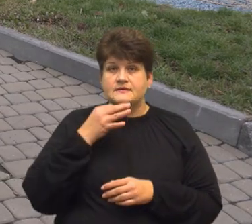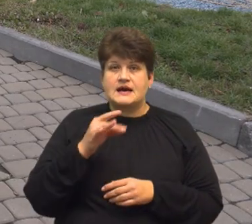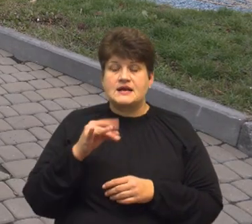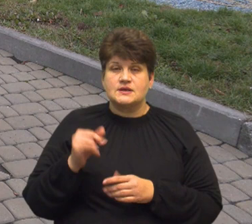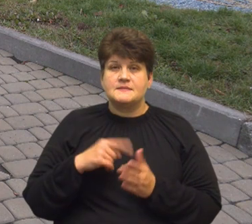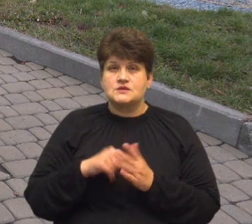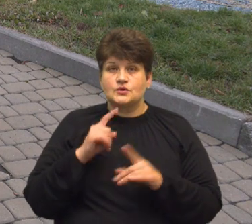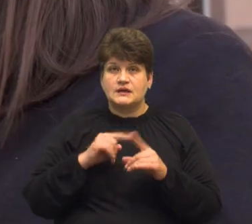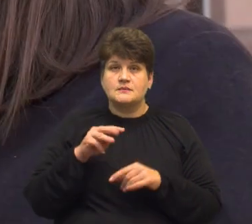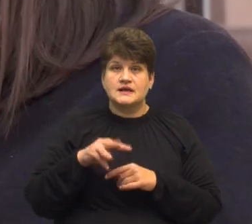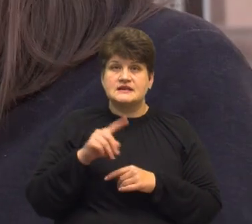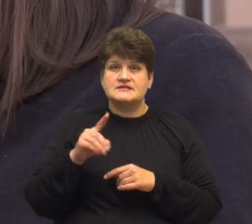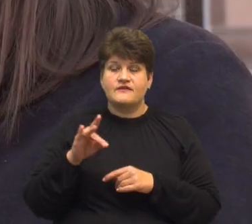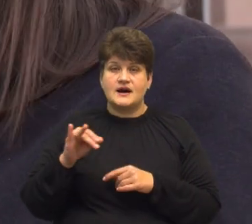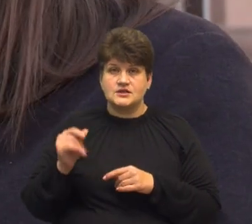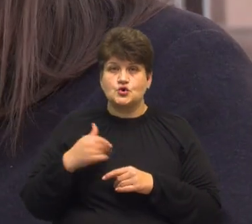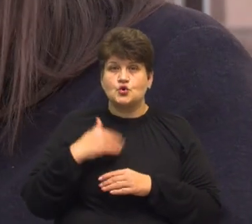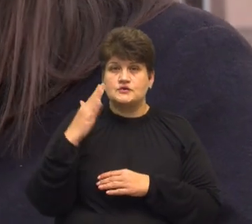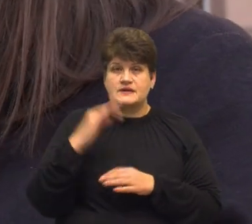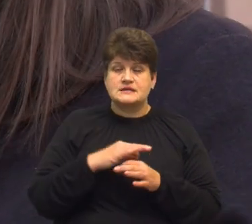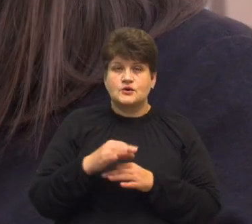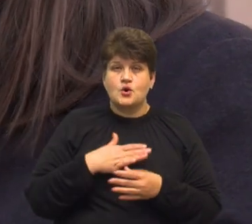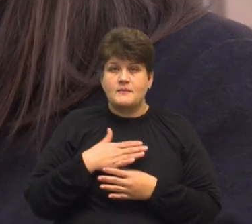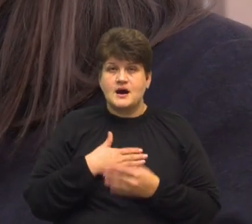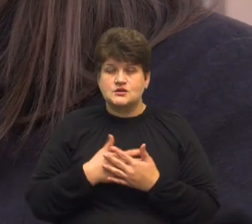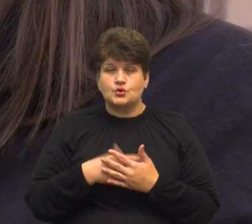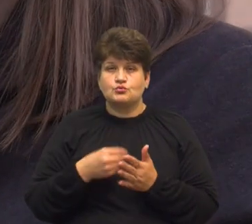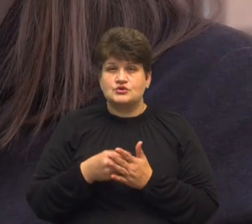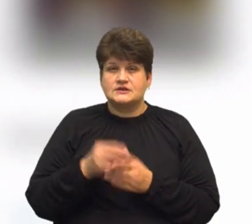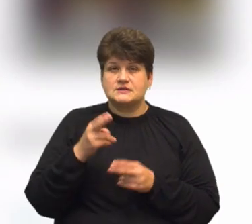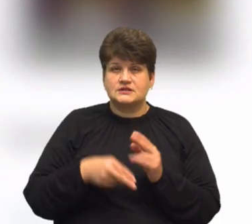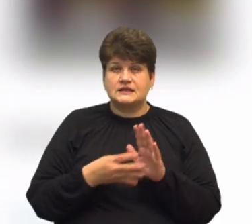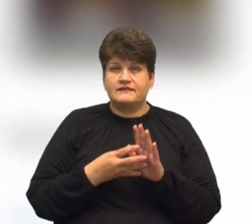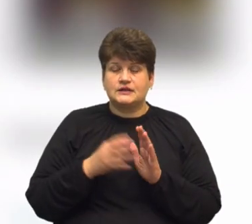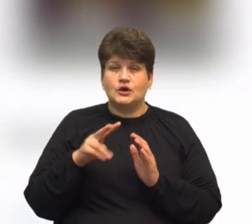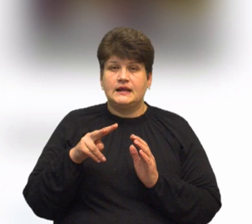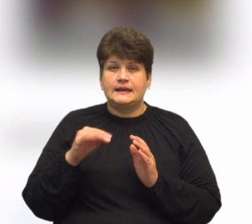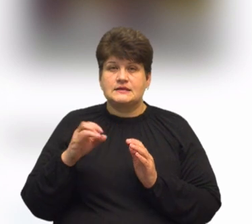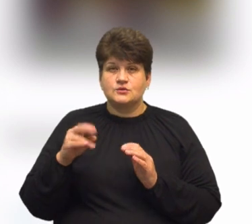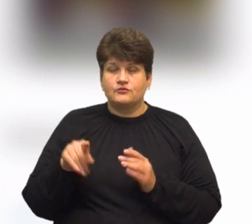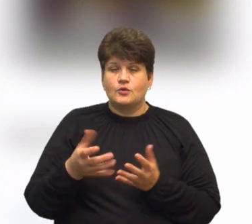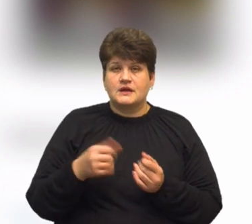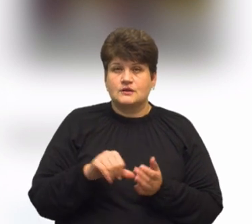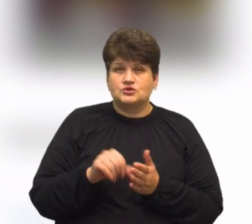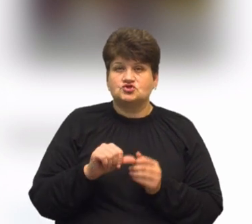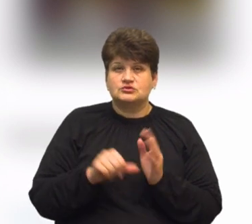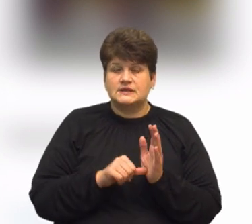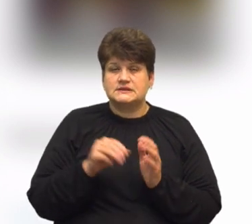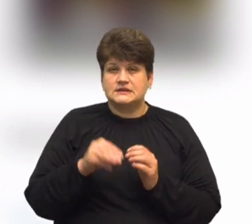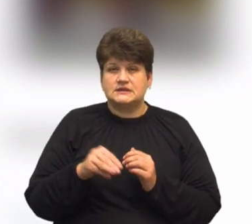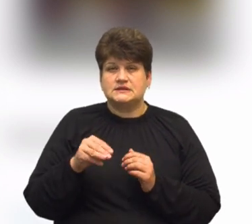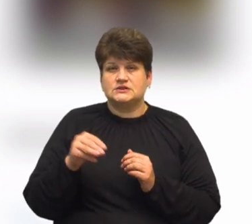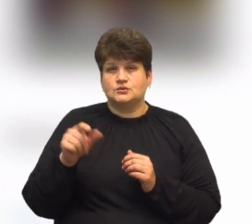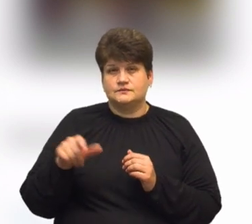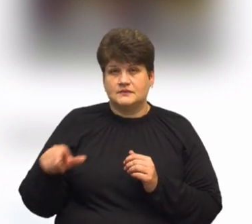міської ради Мар'яна Зварич, голосування за проєкти громадського бюджету закінчилося 9 листопада. У ньому взяли участь майже 16 тисяч жителів Тернопільської